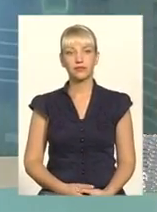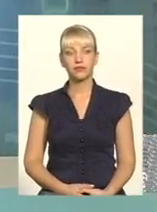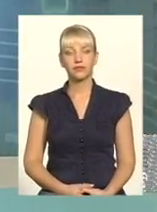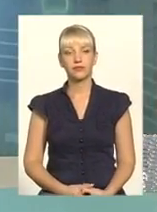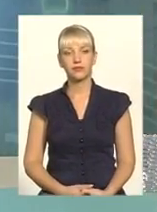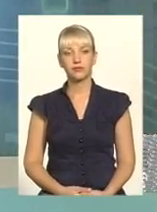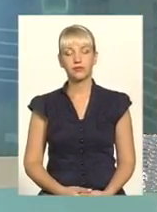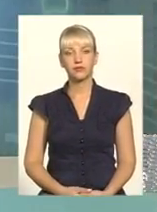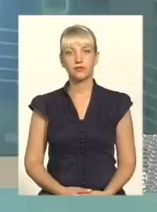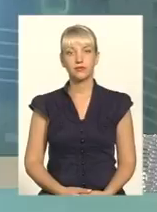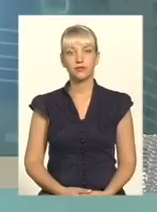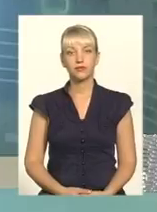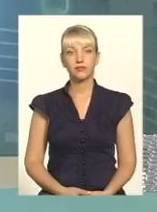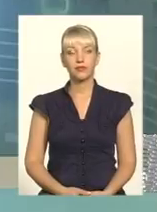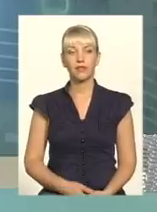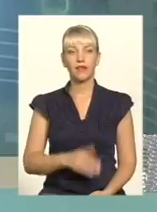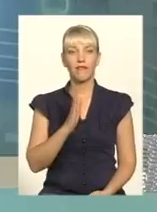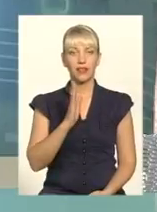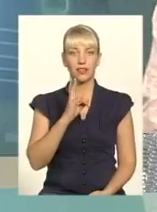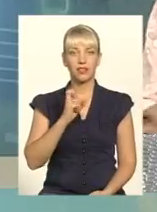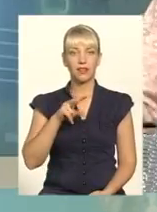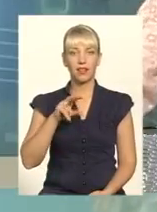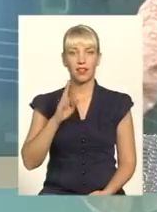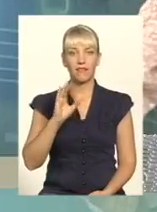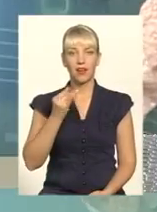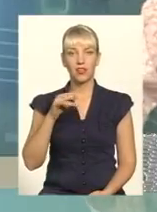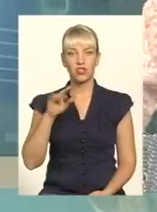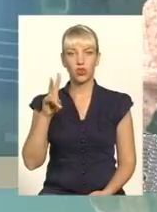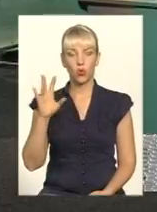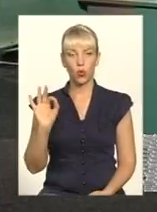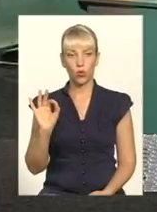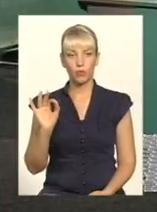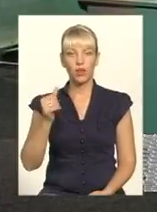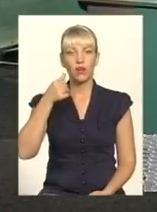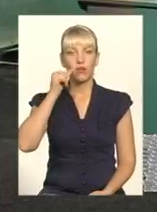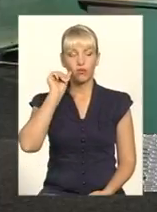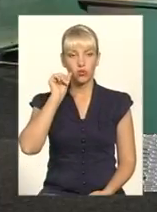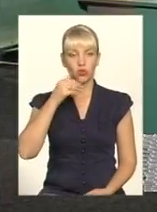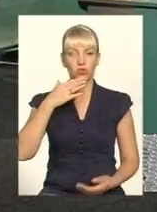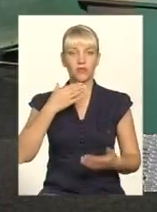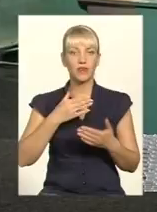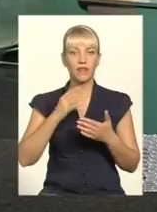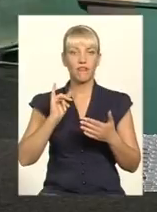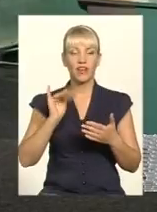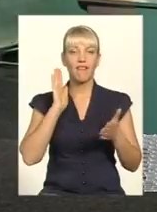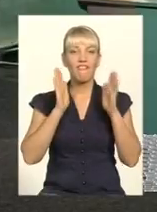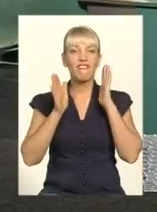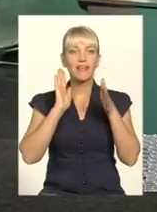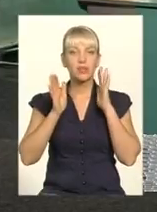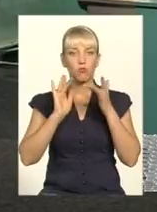Говоріть, будь ласка. Валентин Наливайченко вчора у своїй збуці написав, що